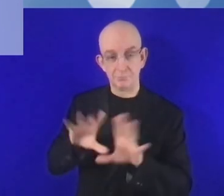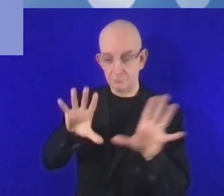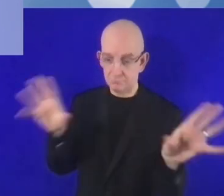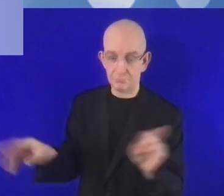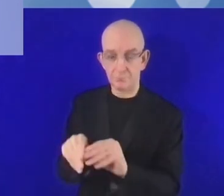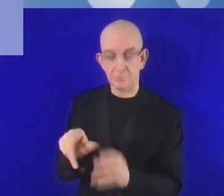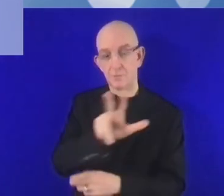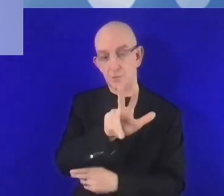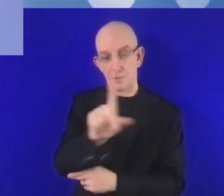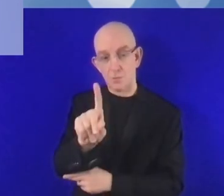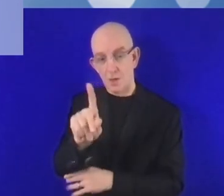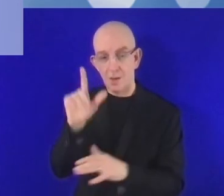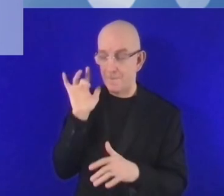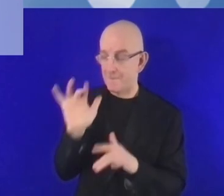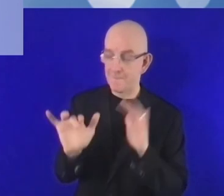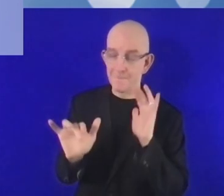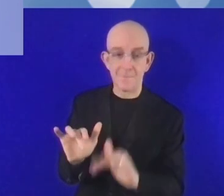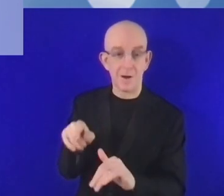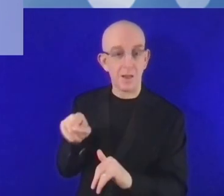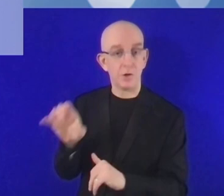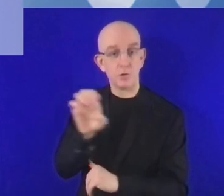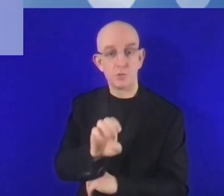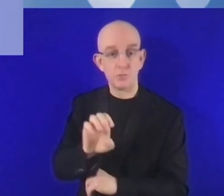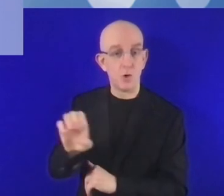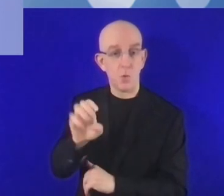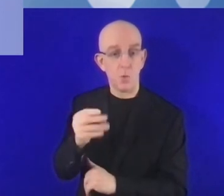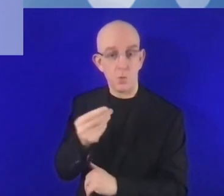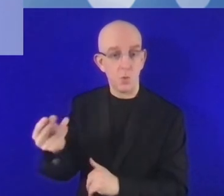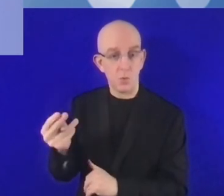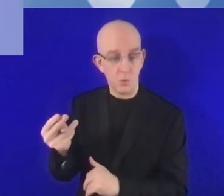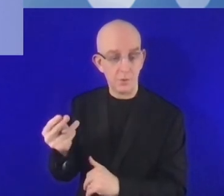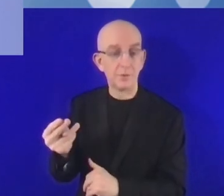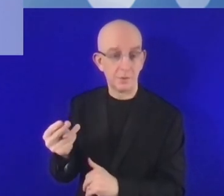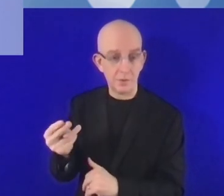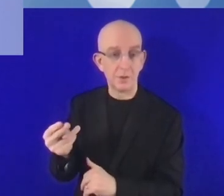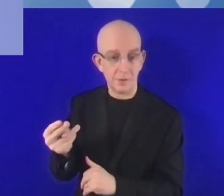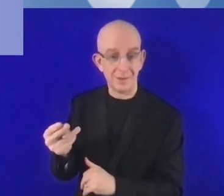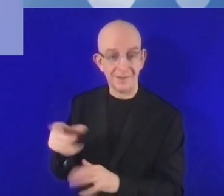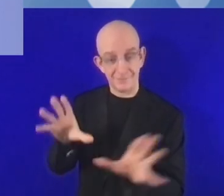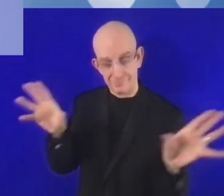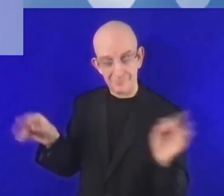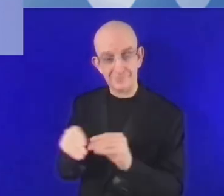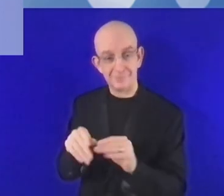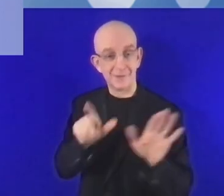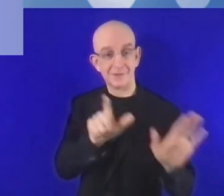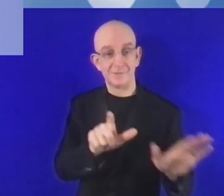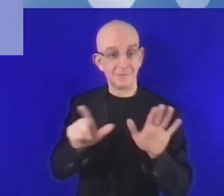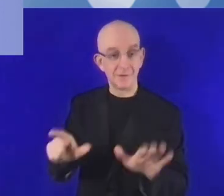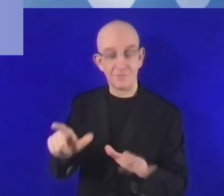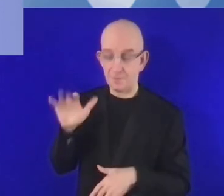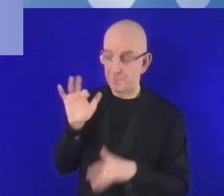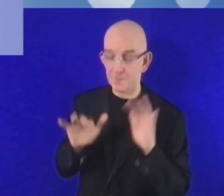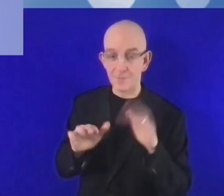نخصص حوالي 30 مليار يورو على